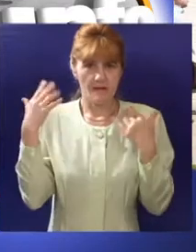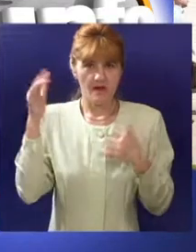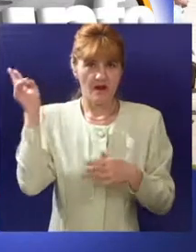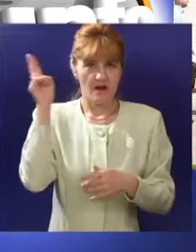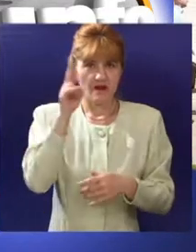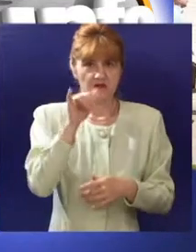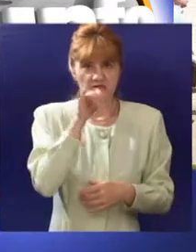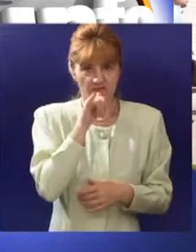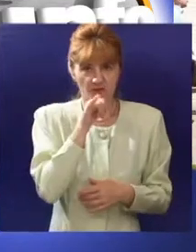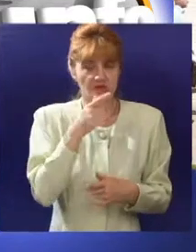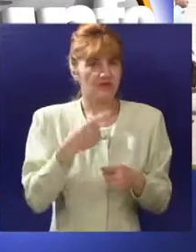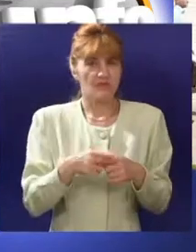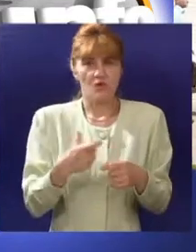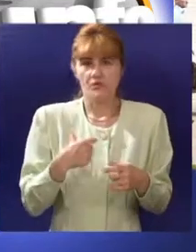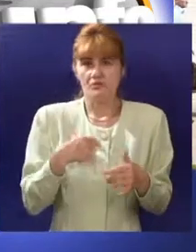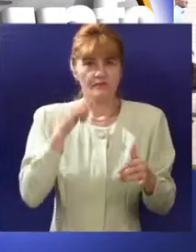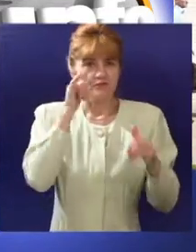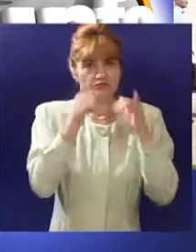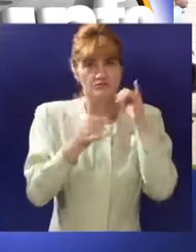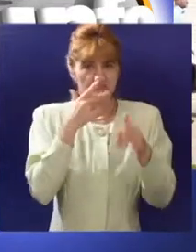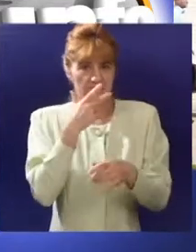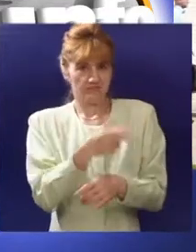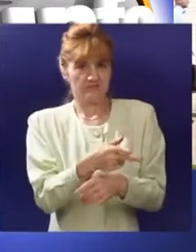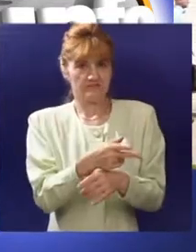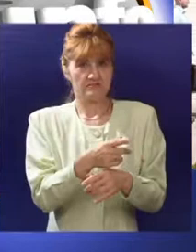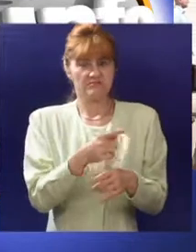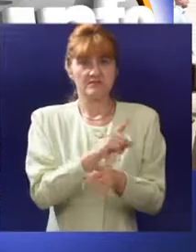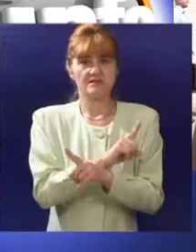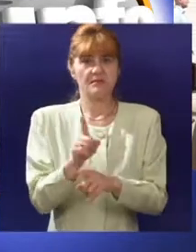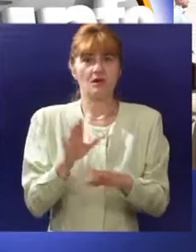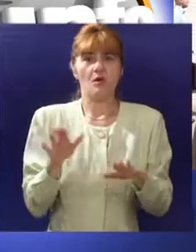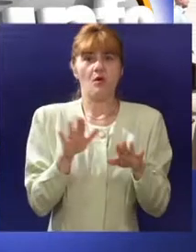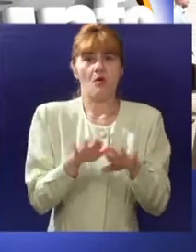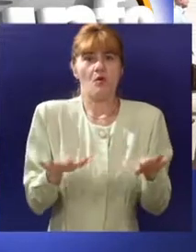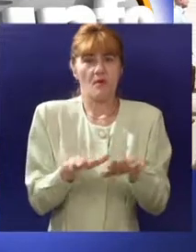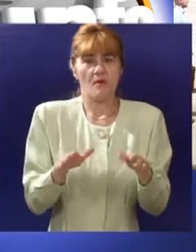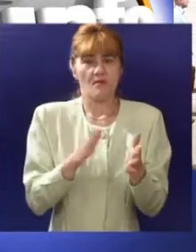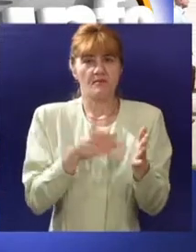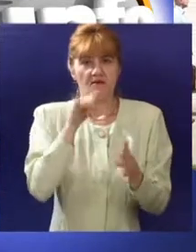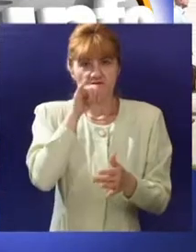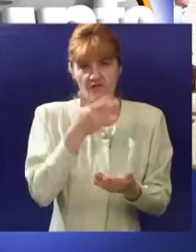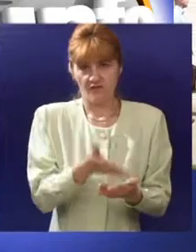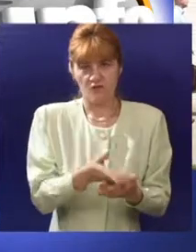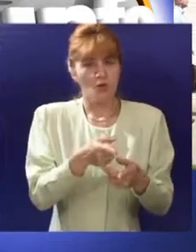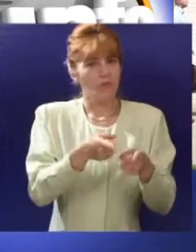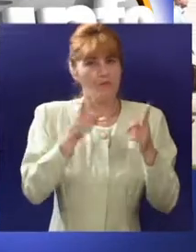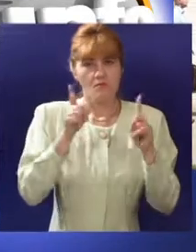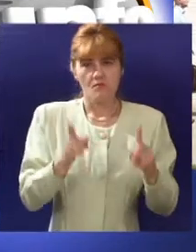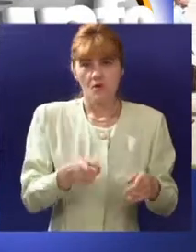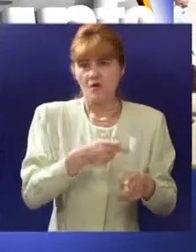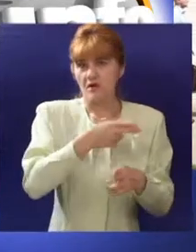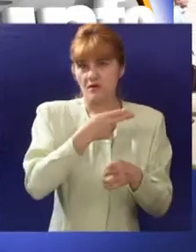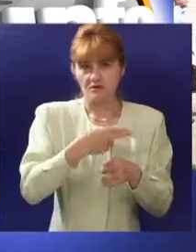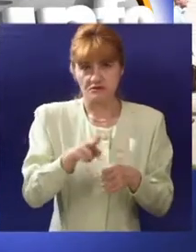prosto ne možete razvijati turizam tako što će neko da očine i će na tablu zabranjeno kupanje. Taj problem moramo